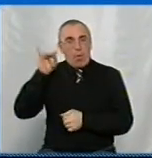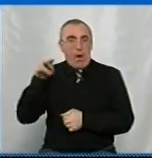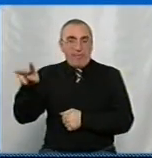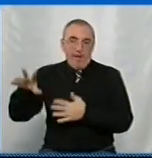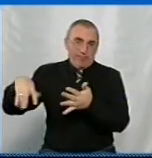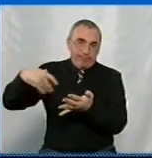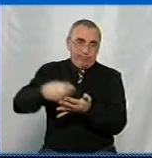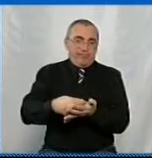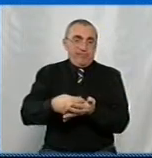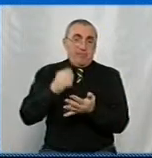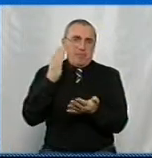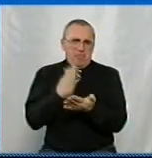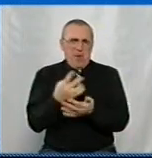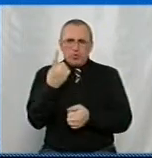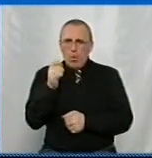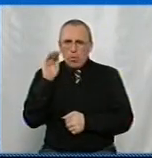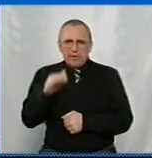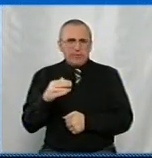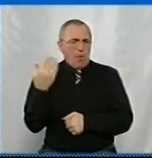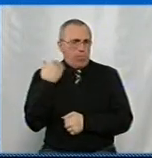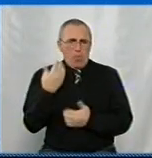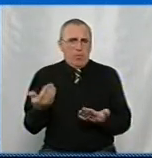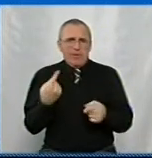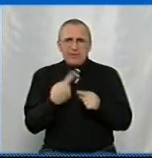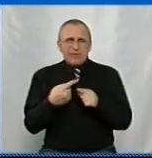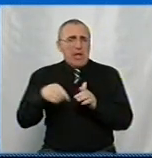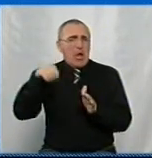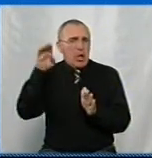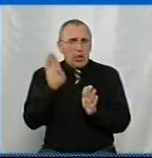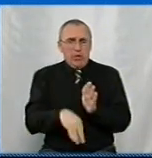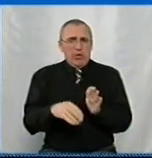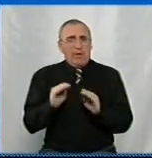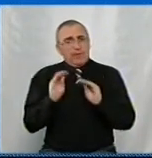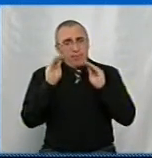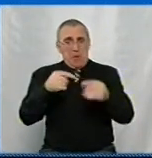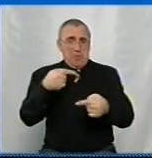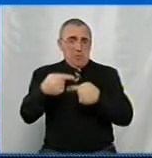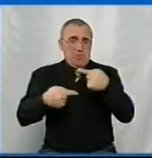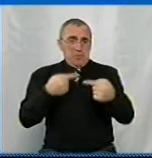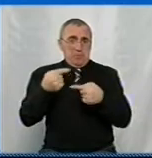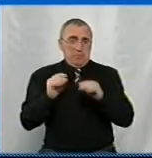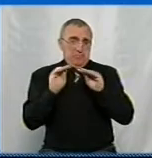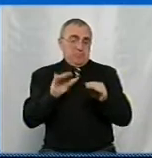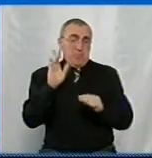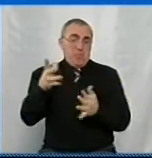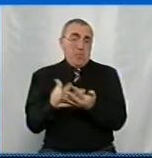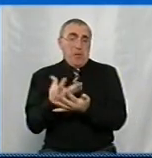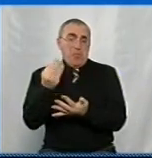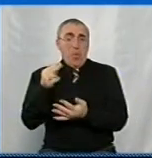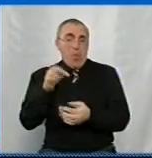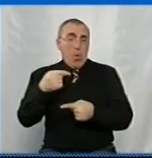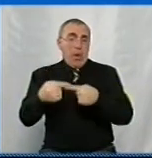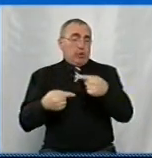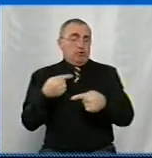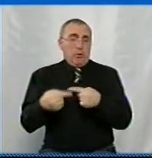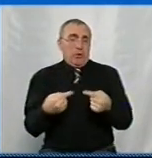потенційно мати 100 тисяч боргу – це гірше, ніж встановити лічильник. Ви йому встановите, і він буде платити по лічильнику,